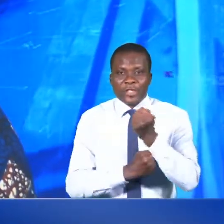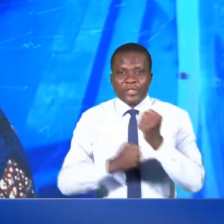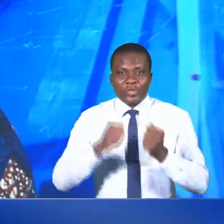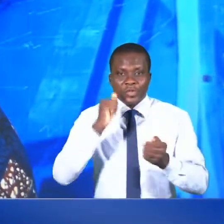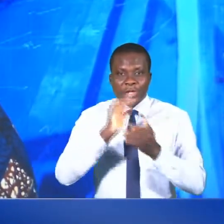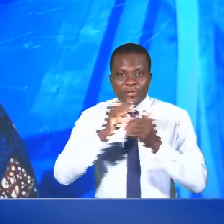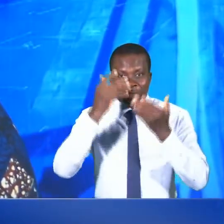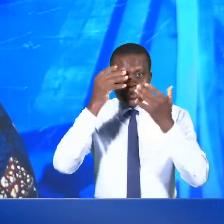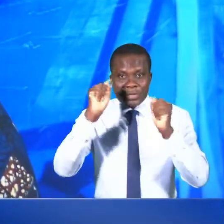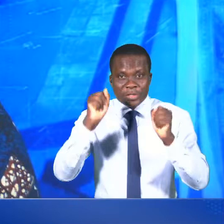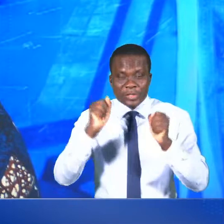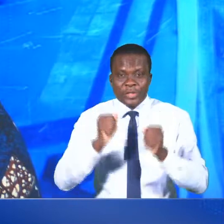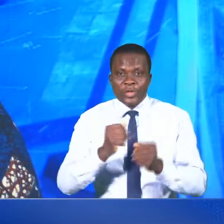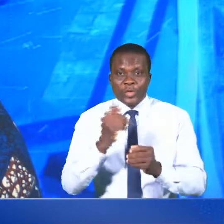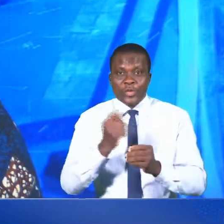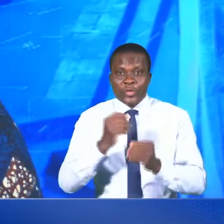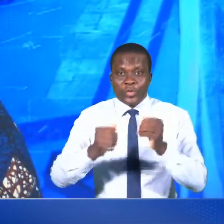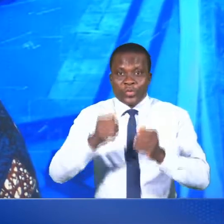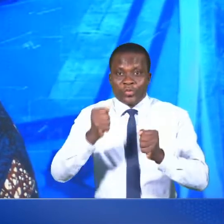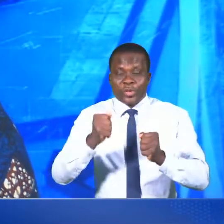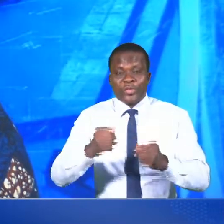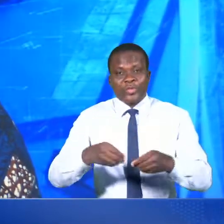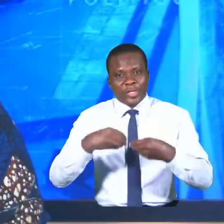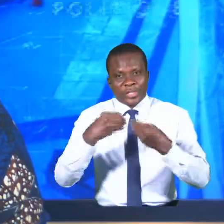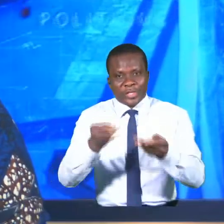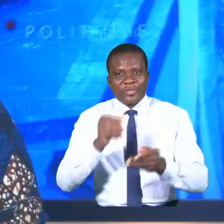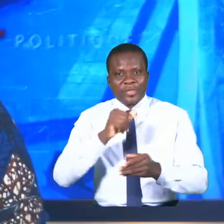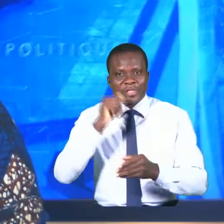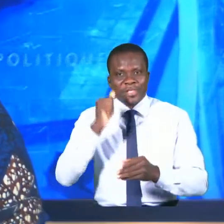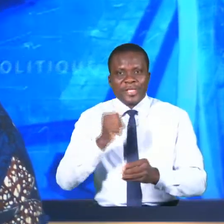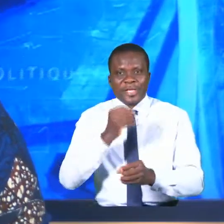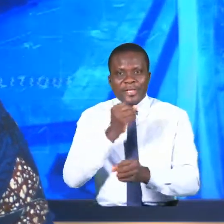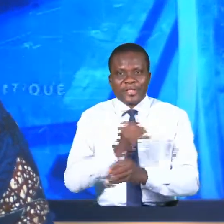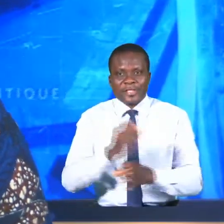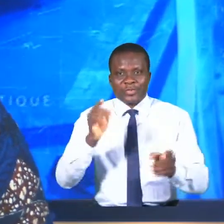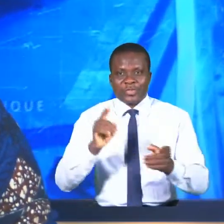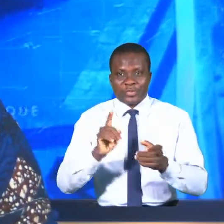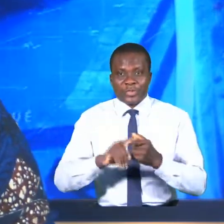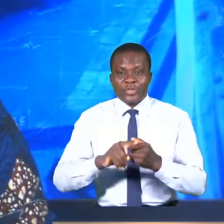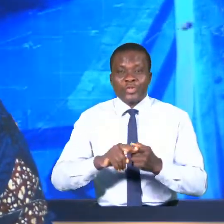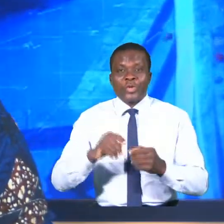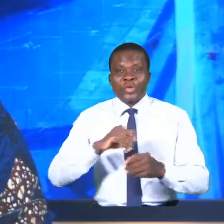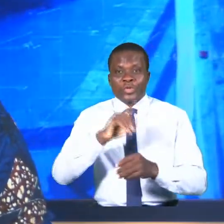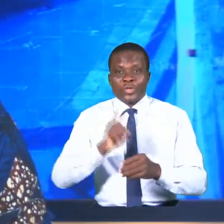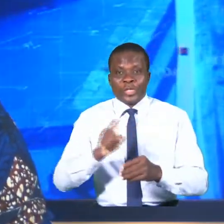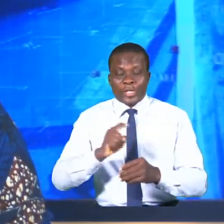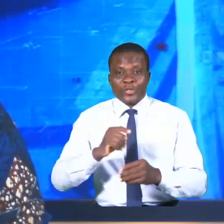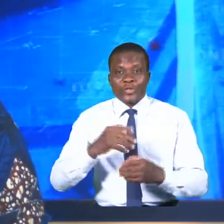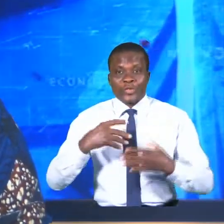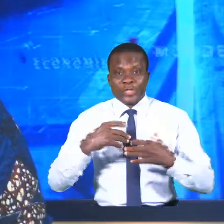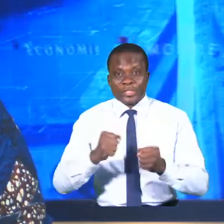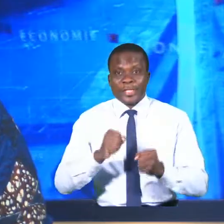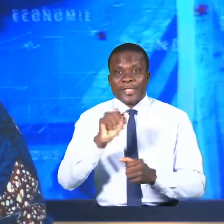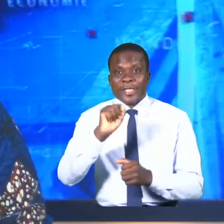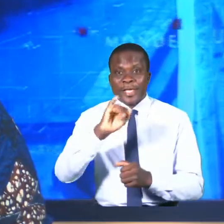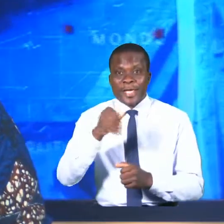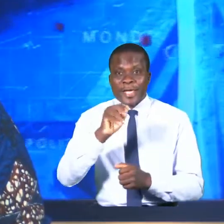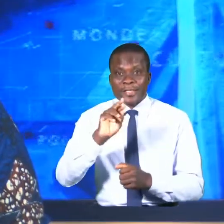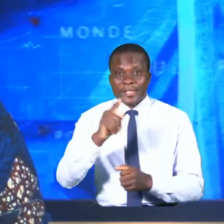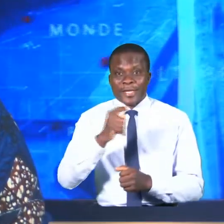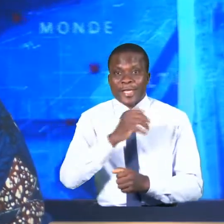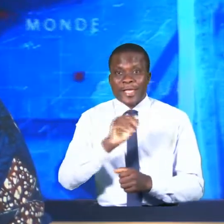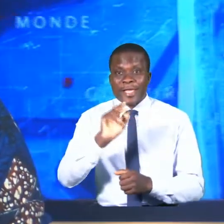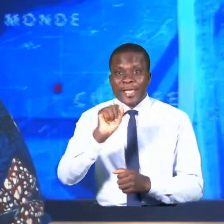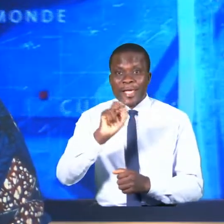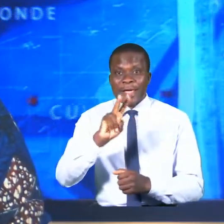Une ambulance a été mise hier mercredi à la disposition de la zone sanitaire Adjara, Acro, Misreté et Avrancou